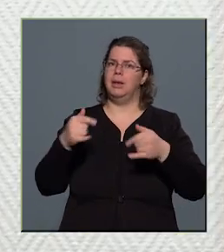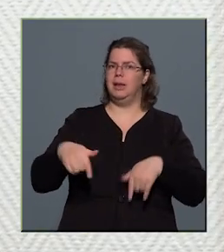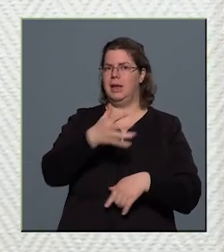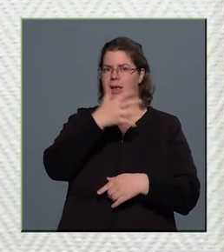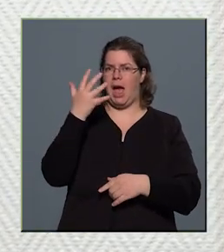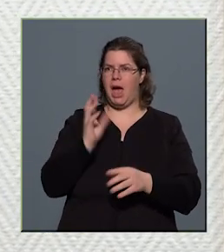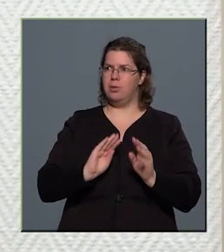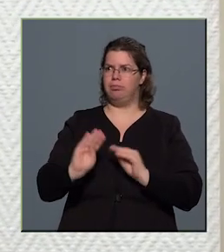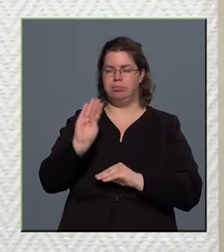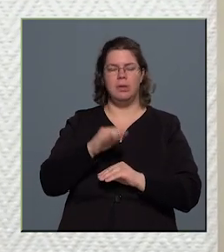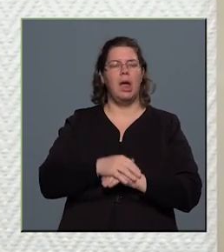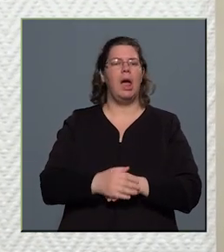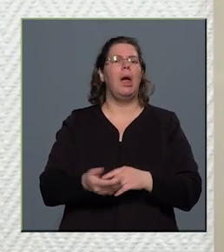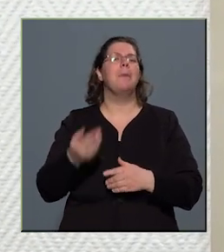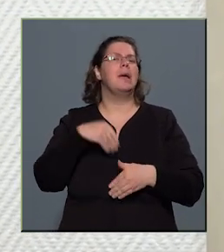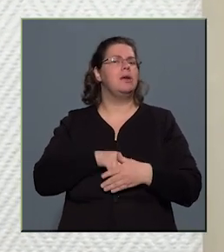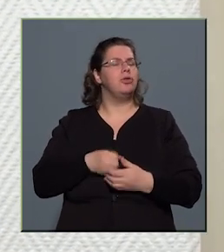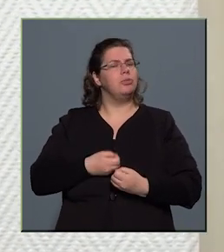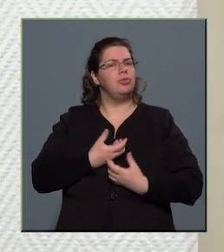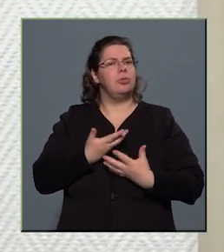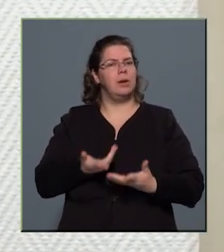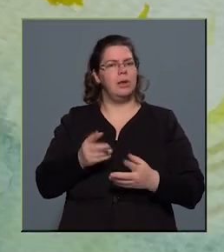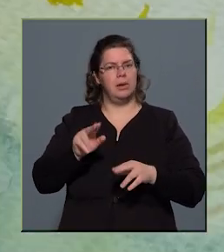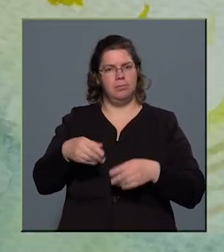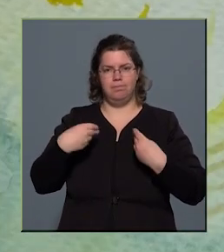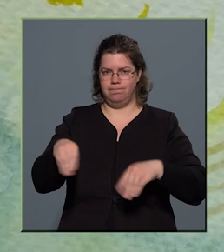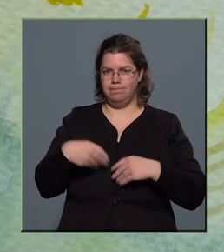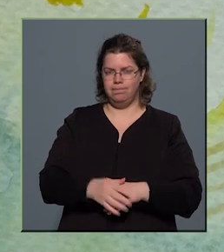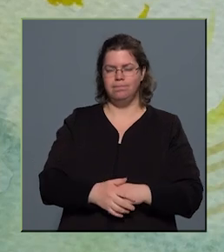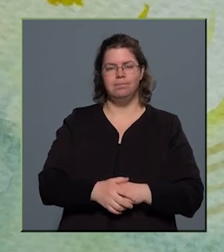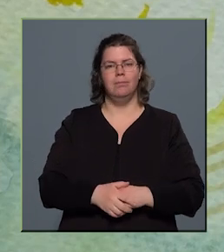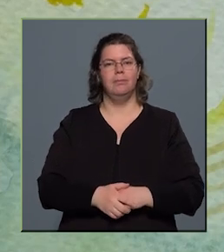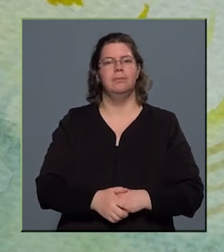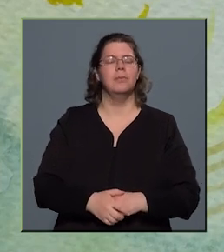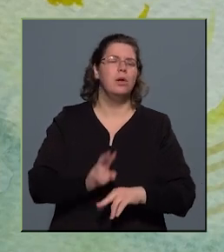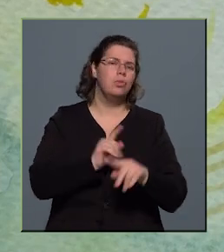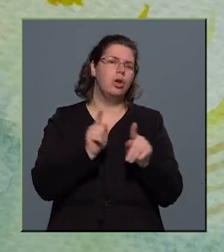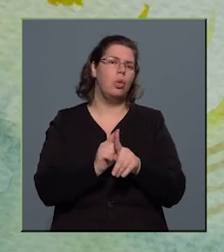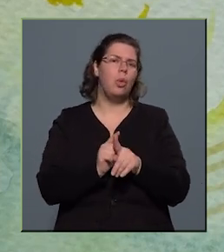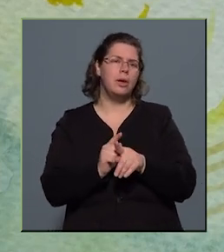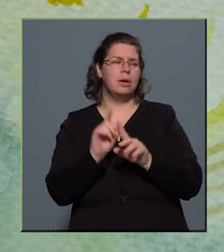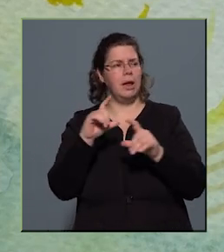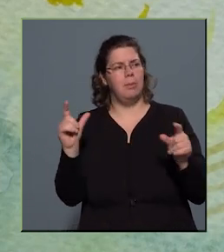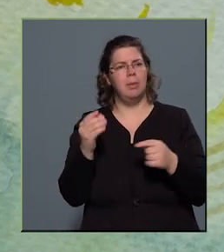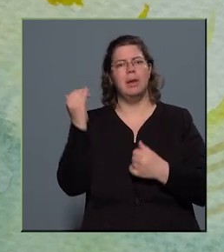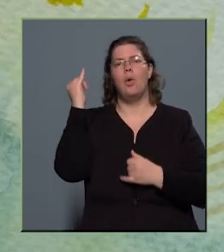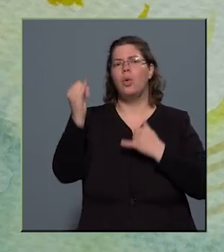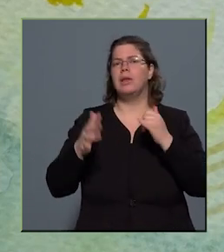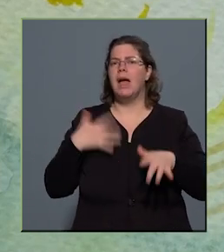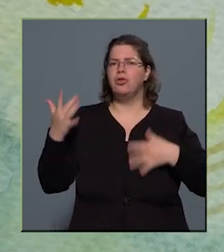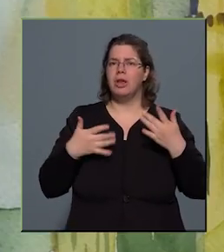A belső inspirációról mesélt nekünk Krausz Margit. Vannak olyan képek, amik utazási élményekből születnek,